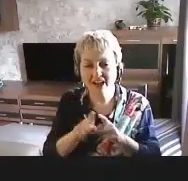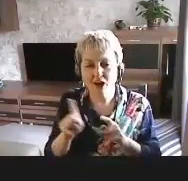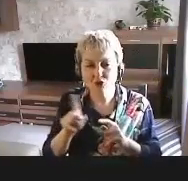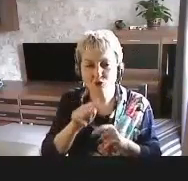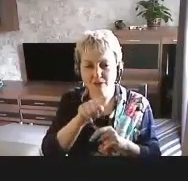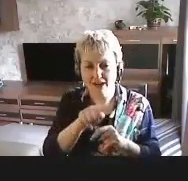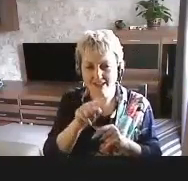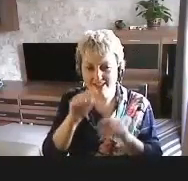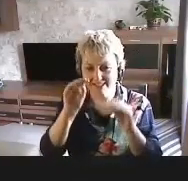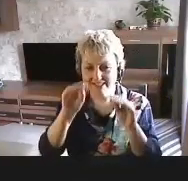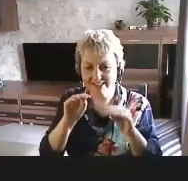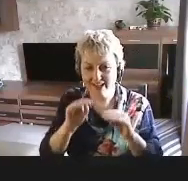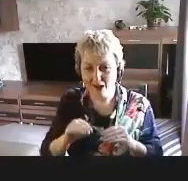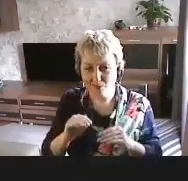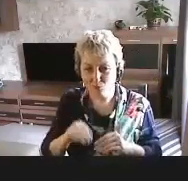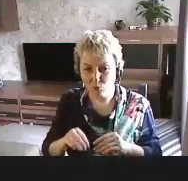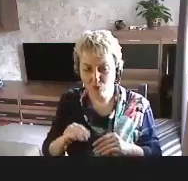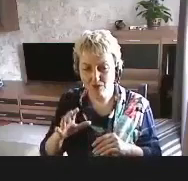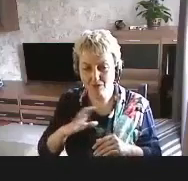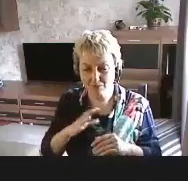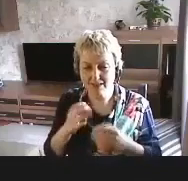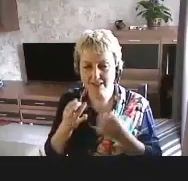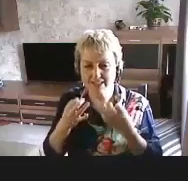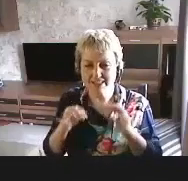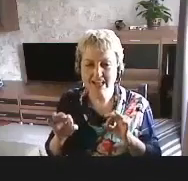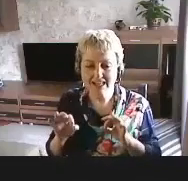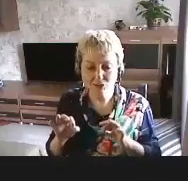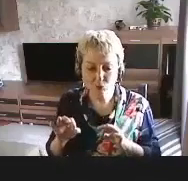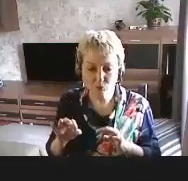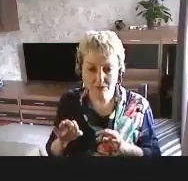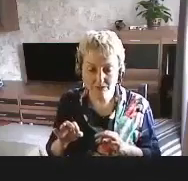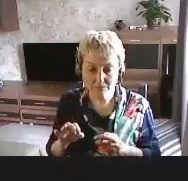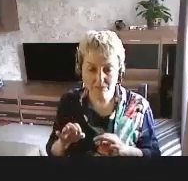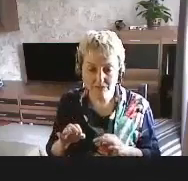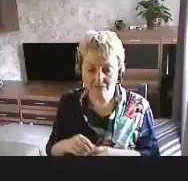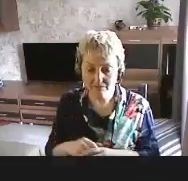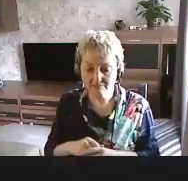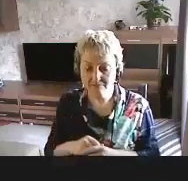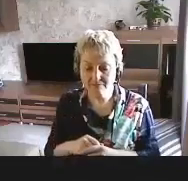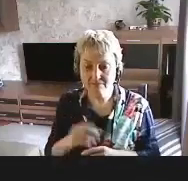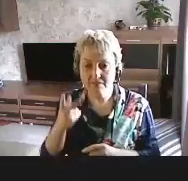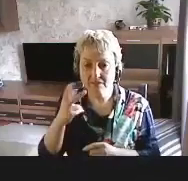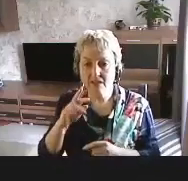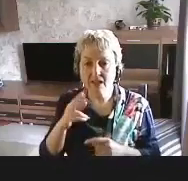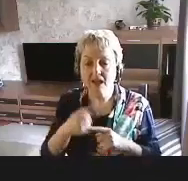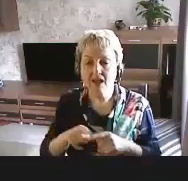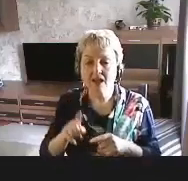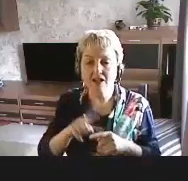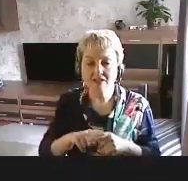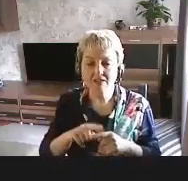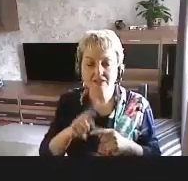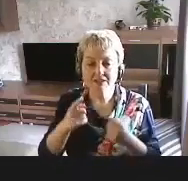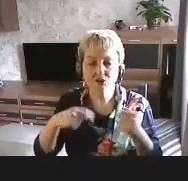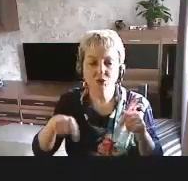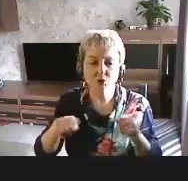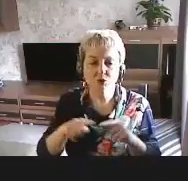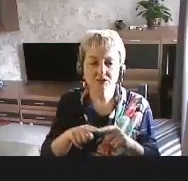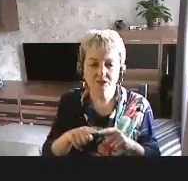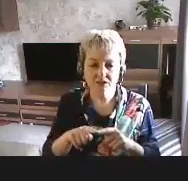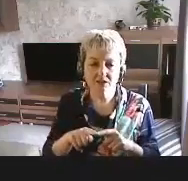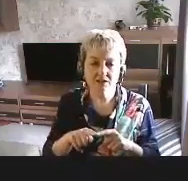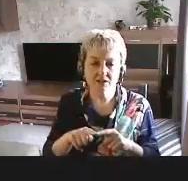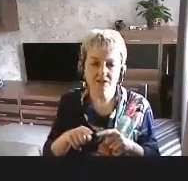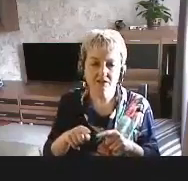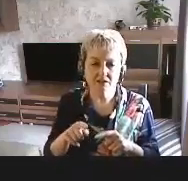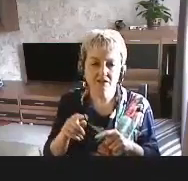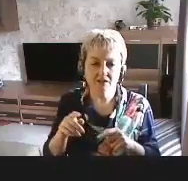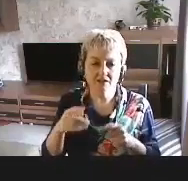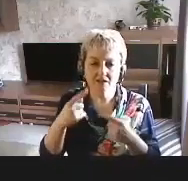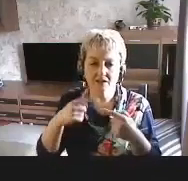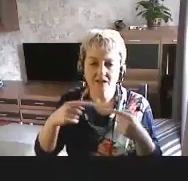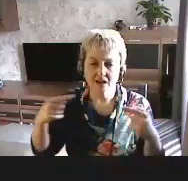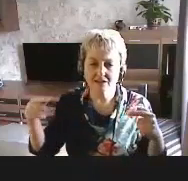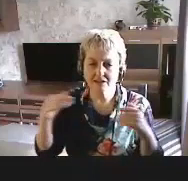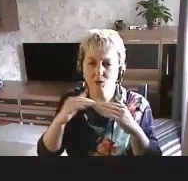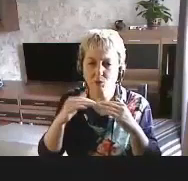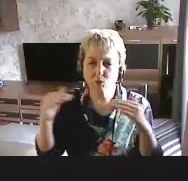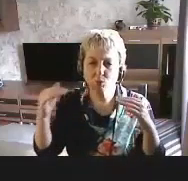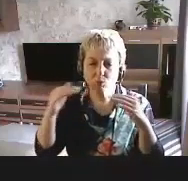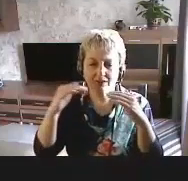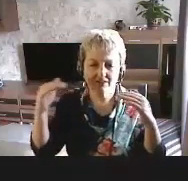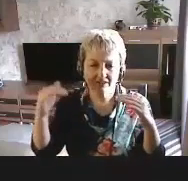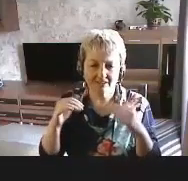что они разрабатывают, было доступным. Для этого создаются на разном уровне